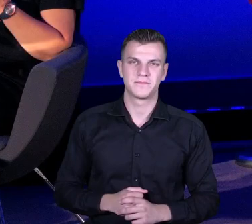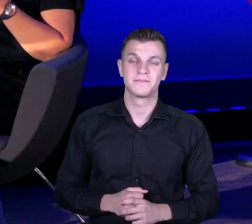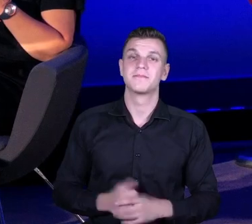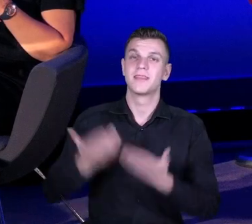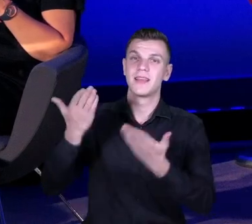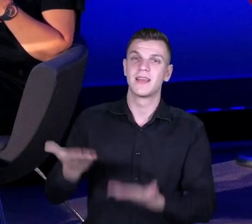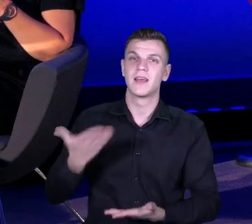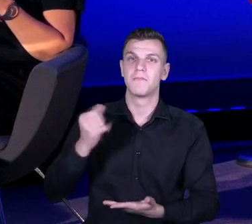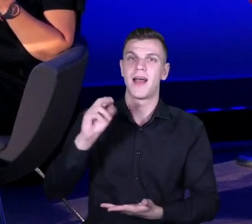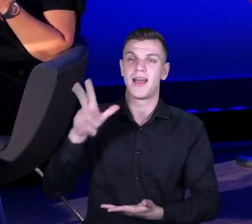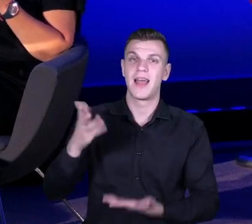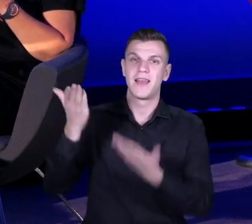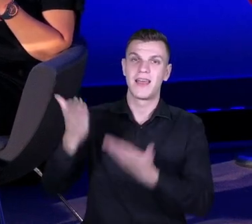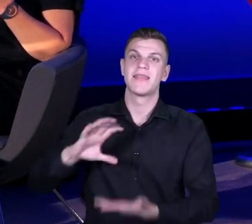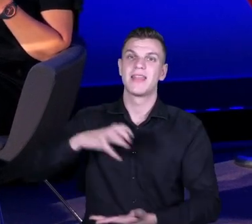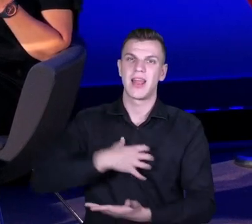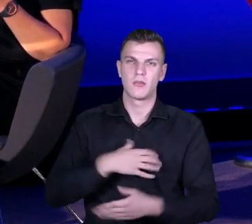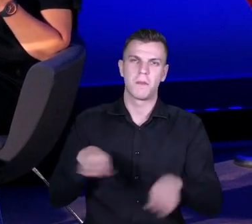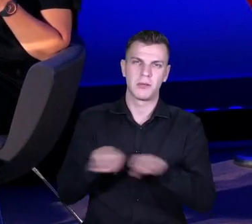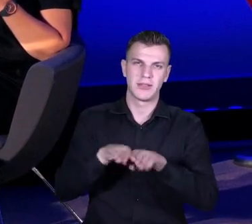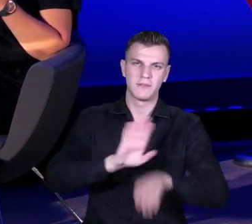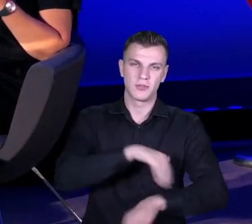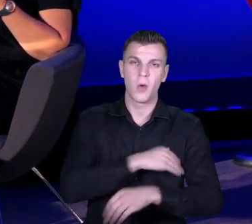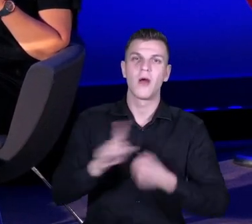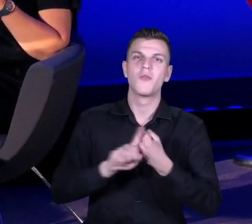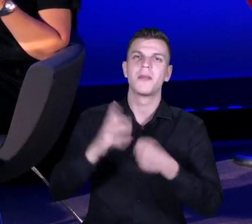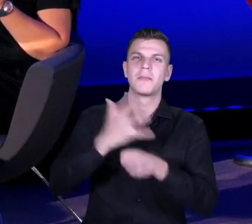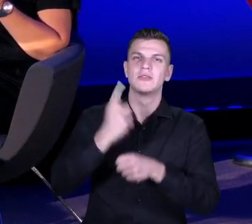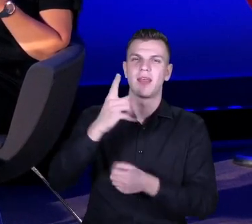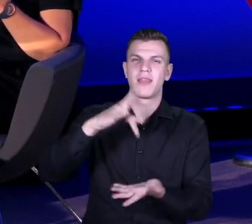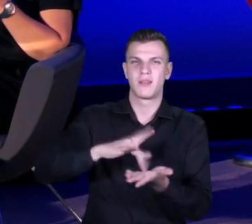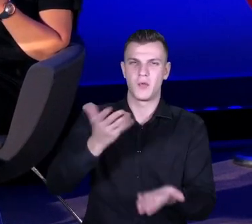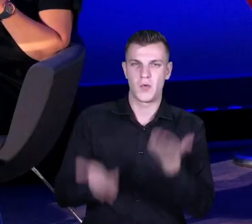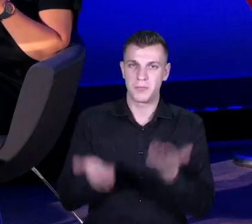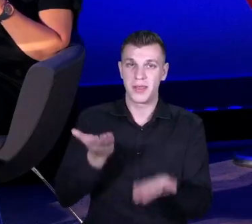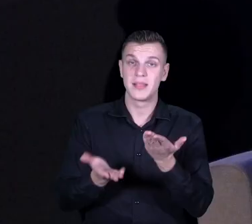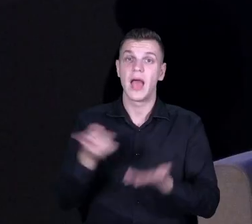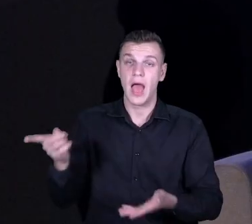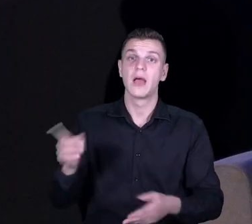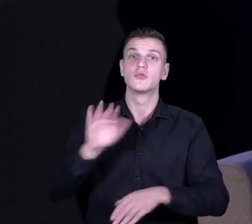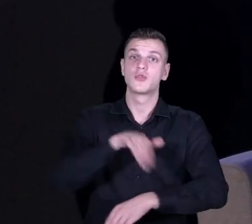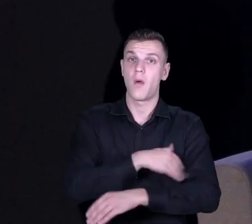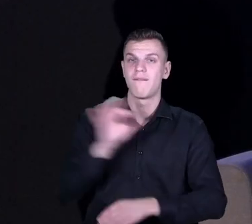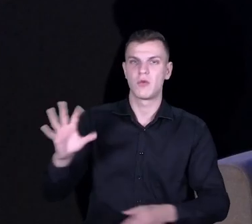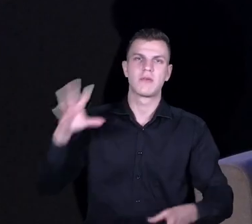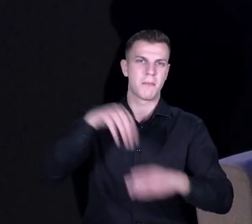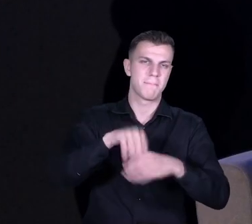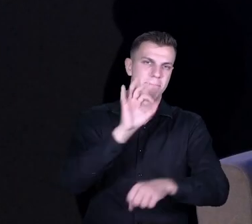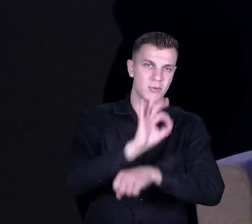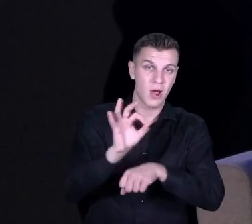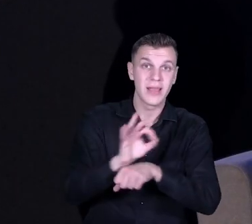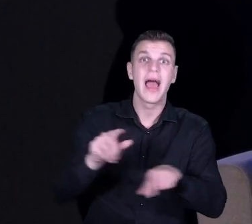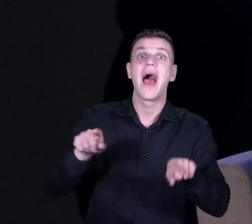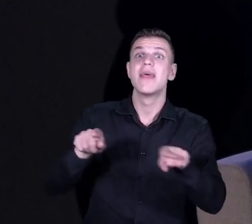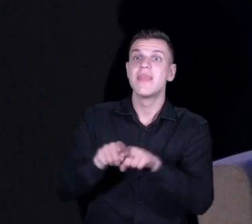Marek jest dyrektorem Szkoły Podstawowej nr 51 w Lublinie, która jest uczestnikiem projektu i również brał udział we